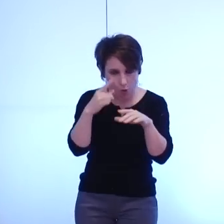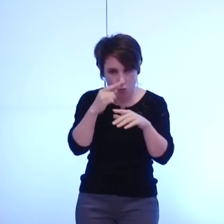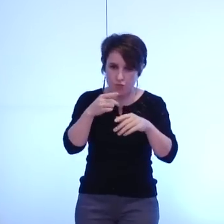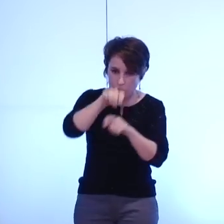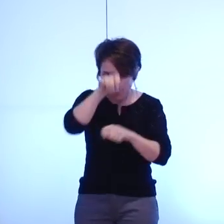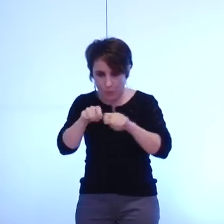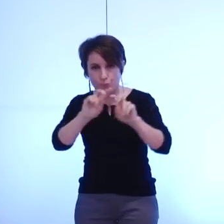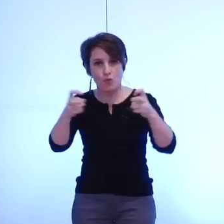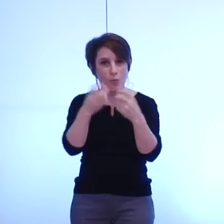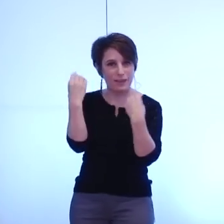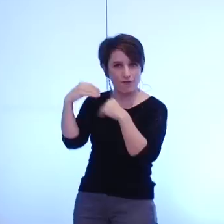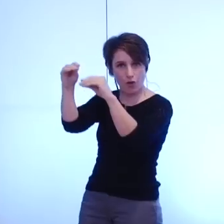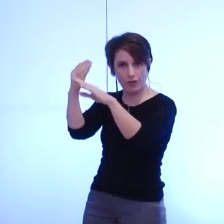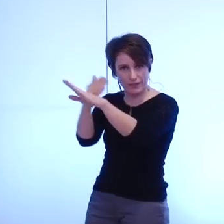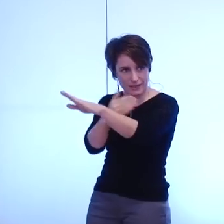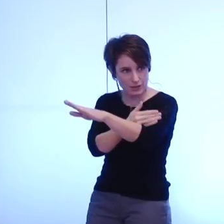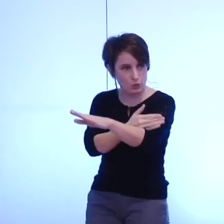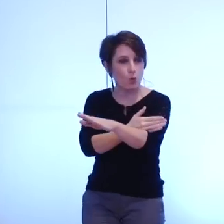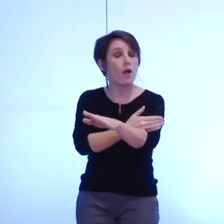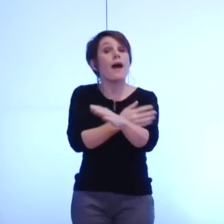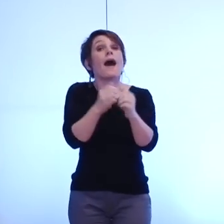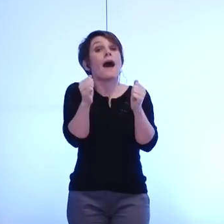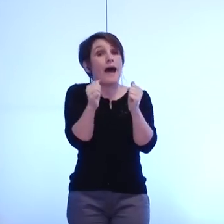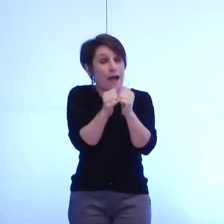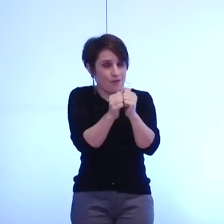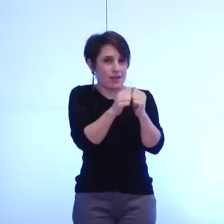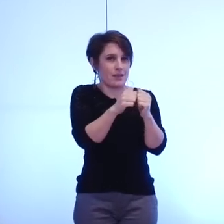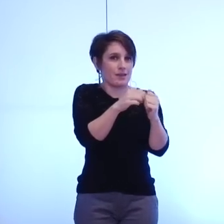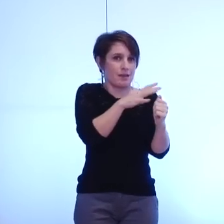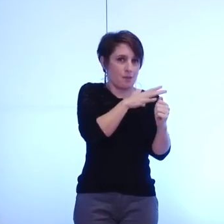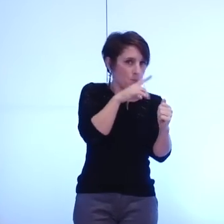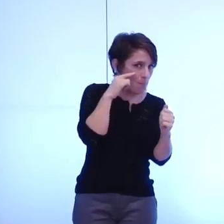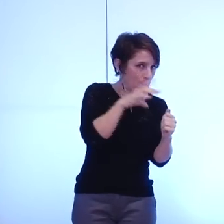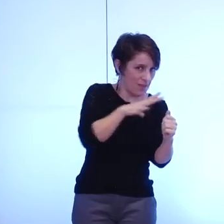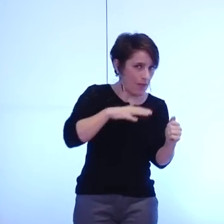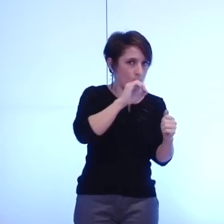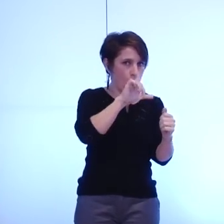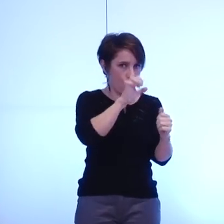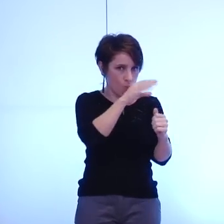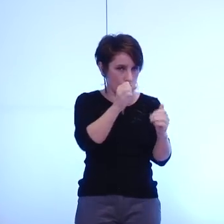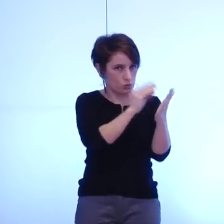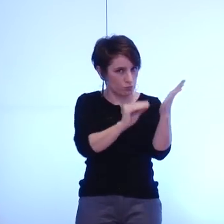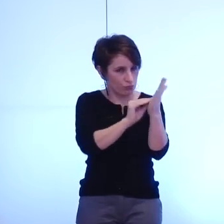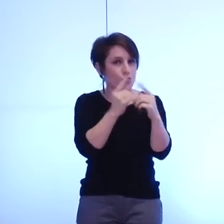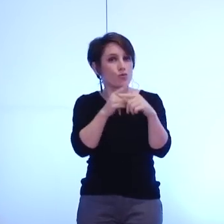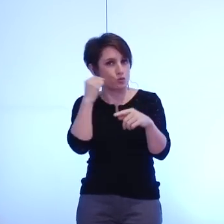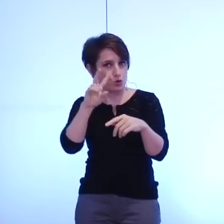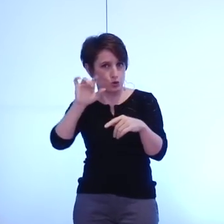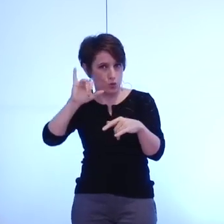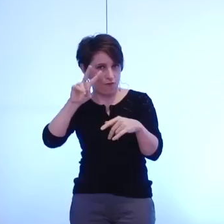modifié avec l'élection de Madame Olmos et Monsieur Viard aux voix qui ne prend pas part au vote